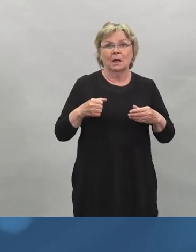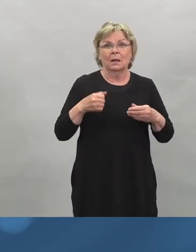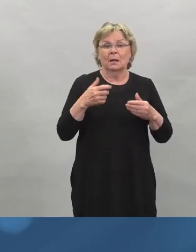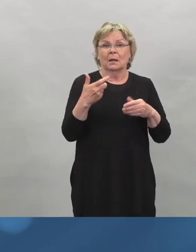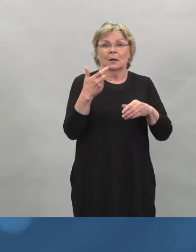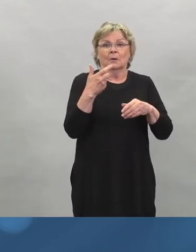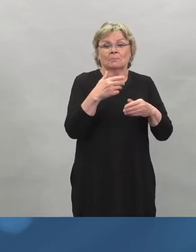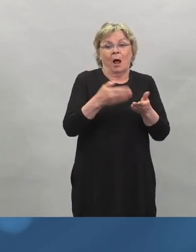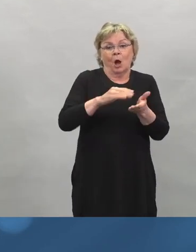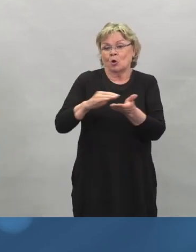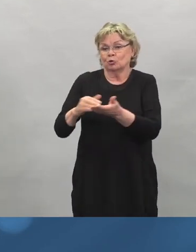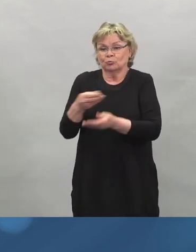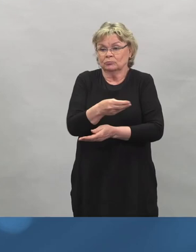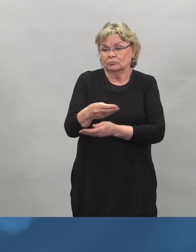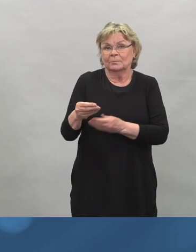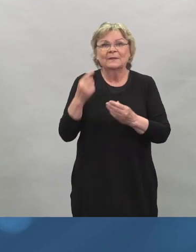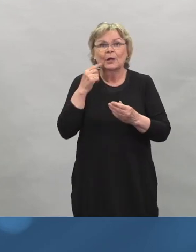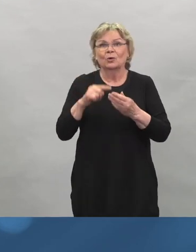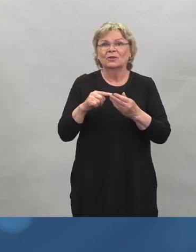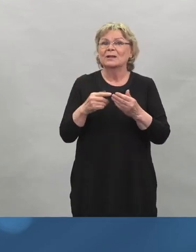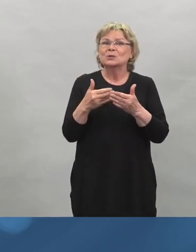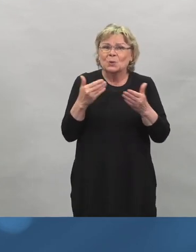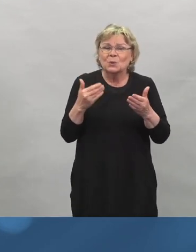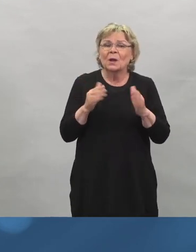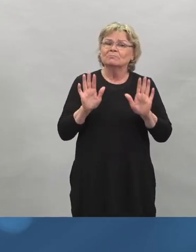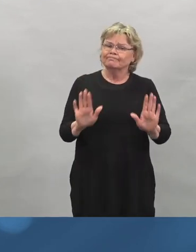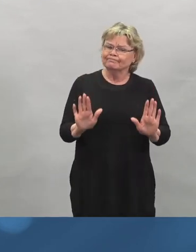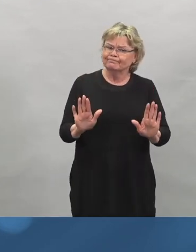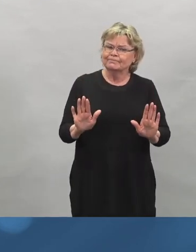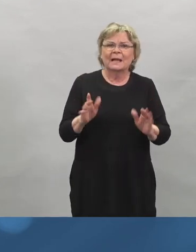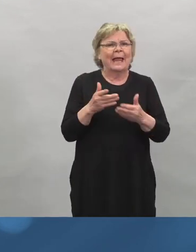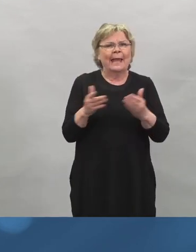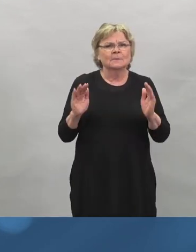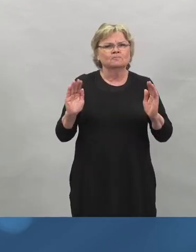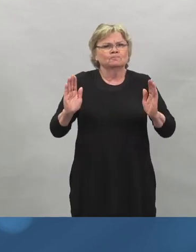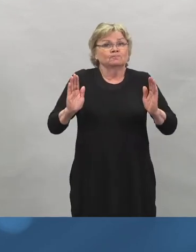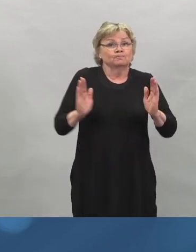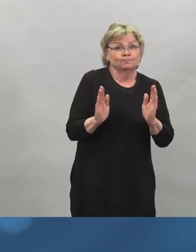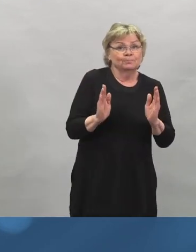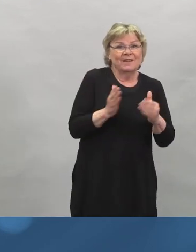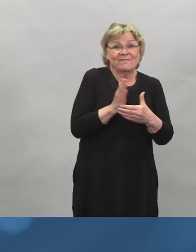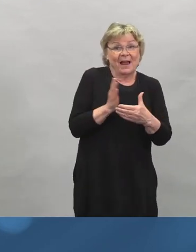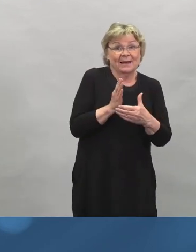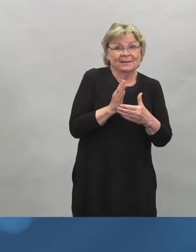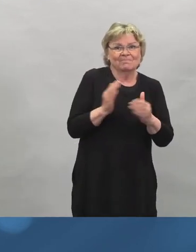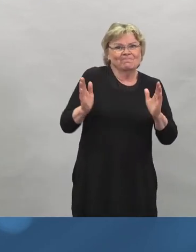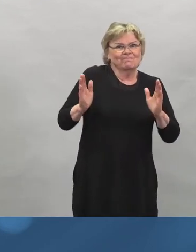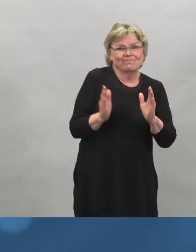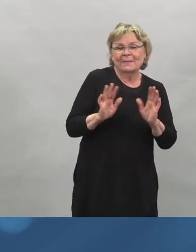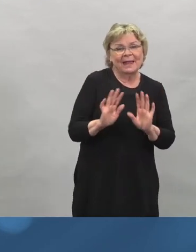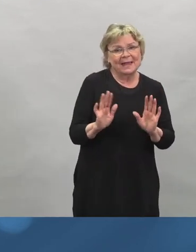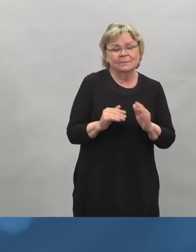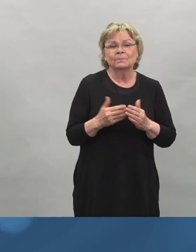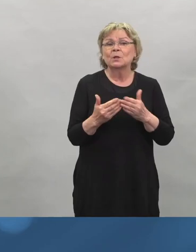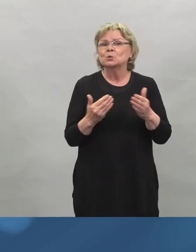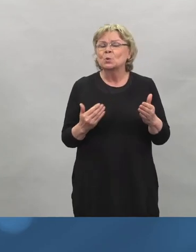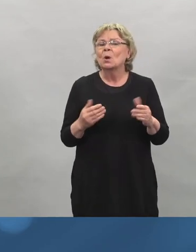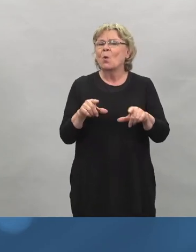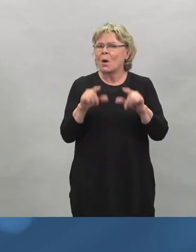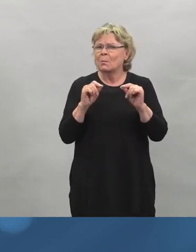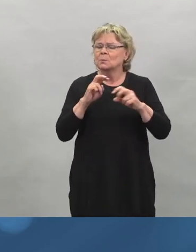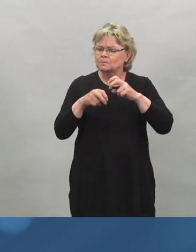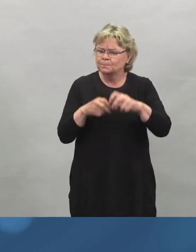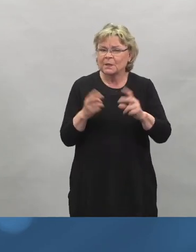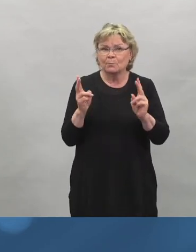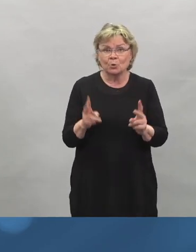tätä annosväliä ei lyhennetä. Nyt meillä on kuitenkin myöskin tutkimustietoa siitä, että pidempi aikaväli näiden